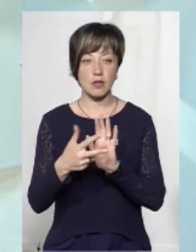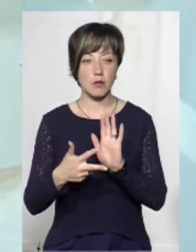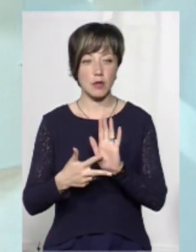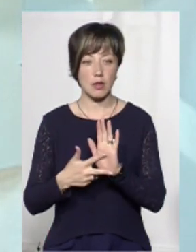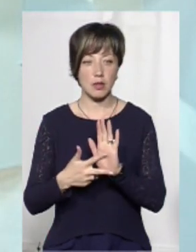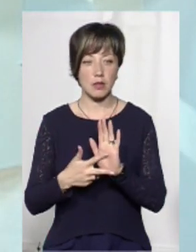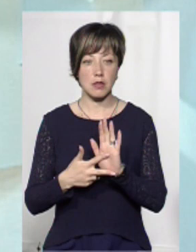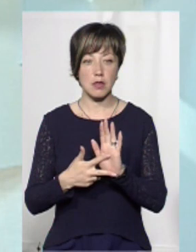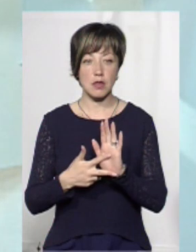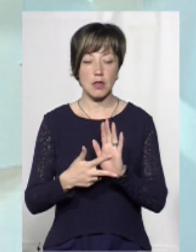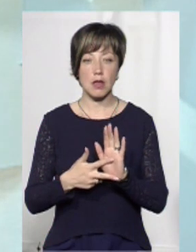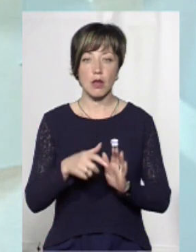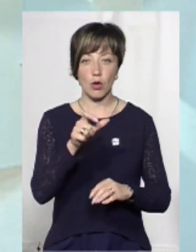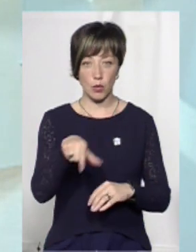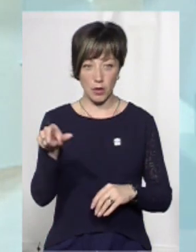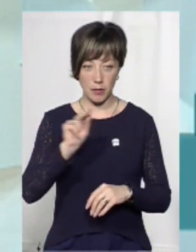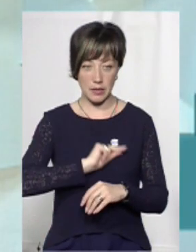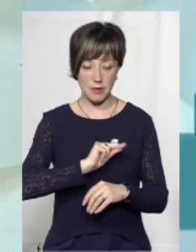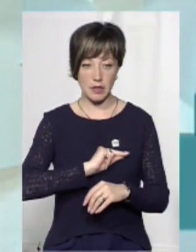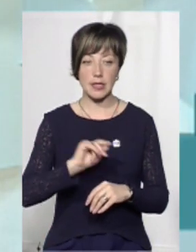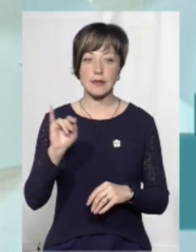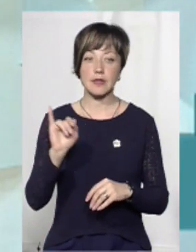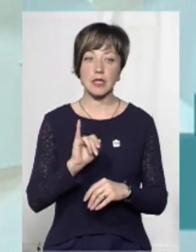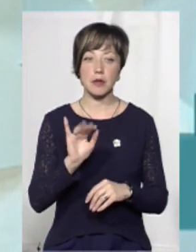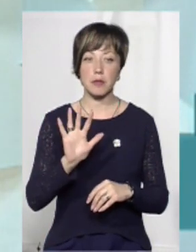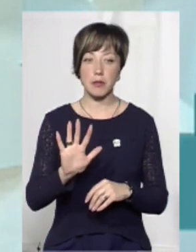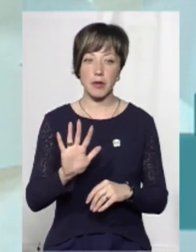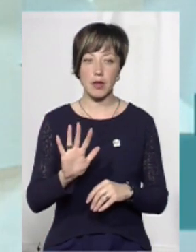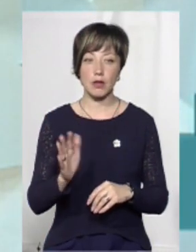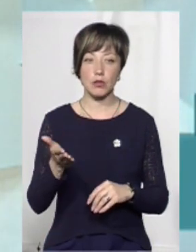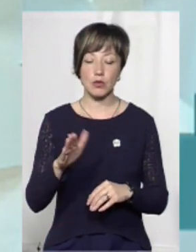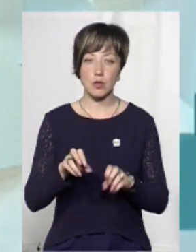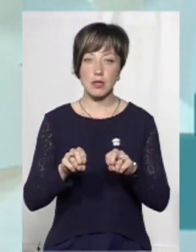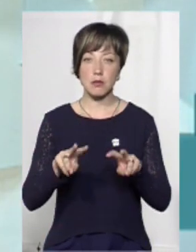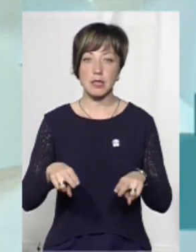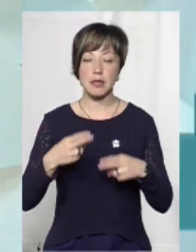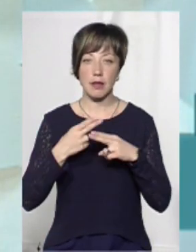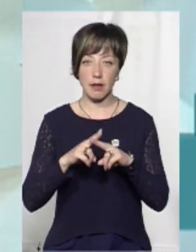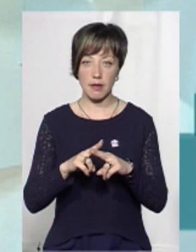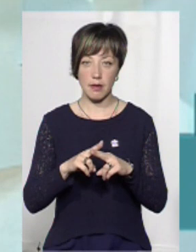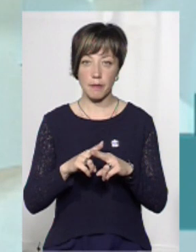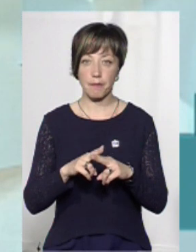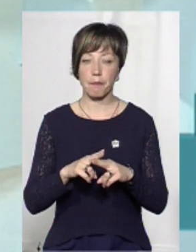одиниць особового складу та 5 одиниць спеціальної техніки.